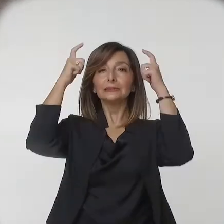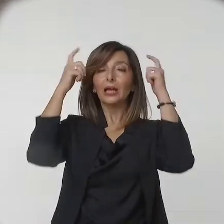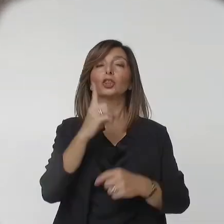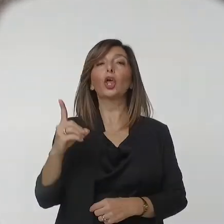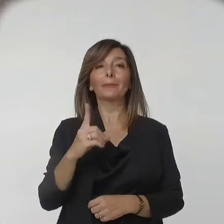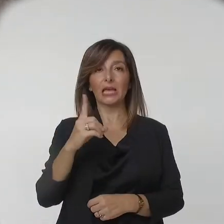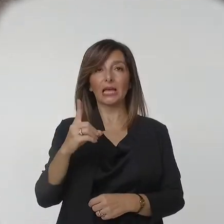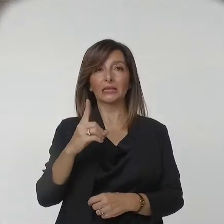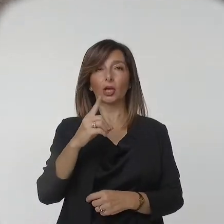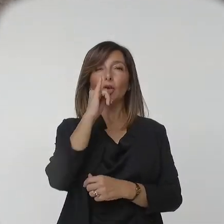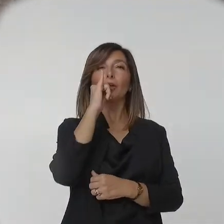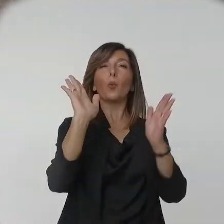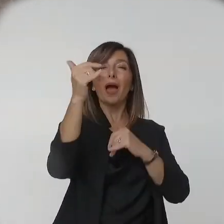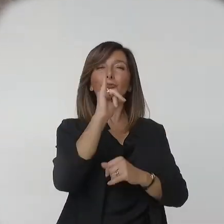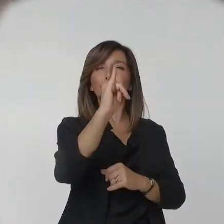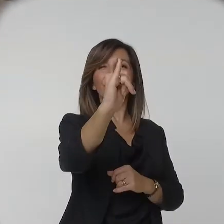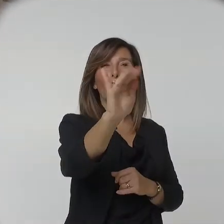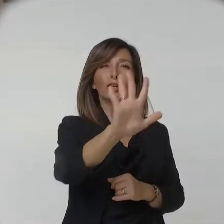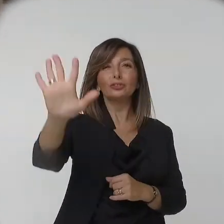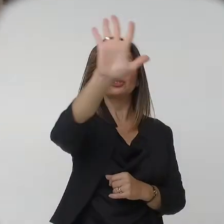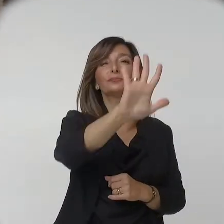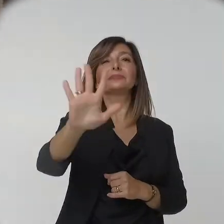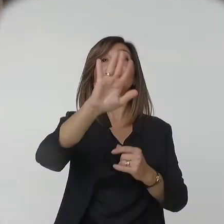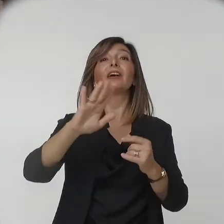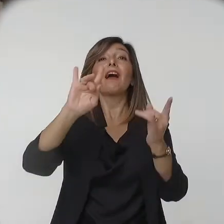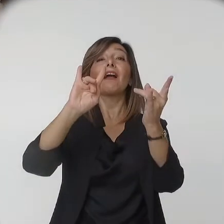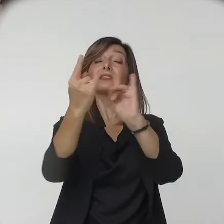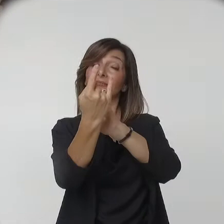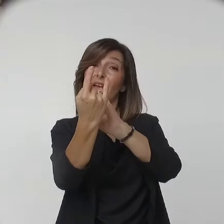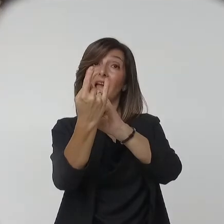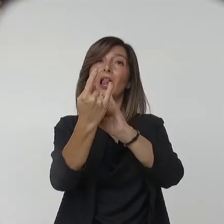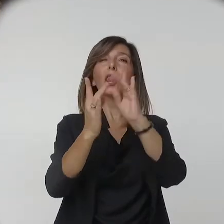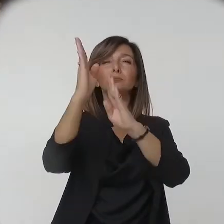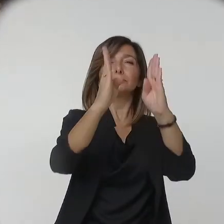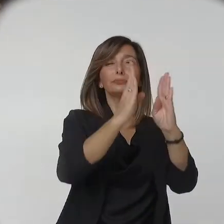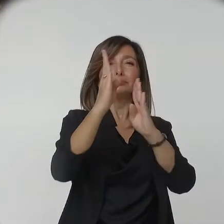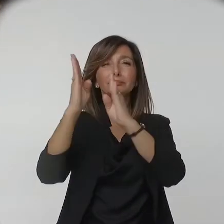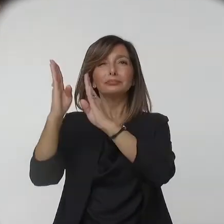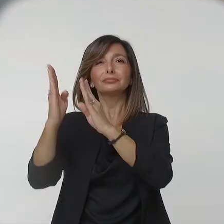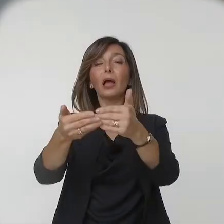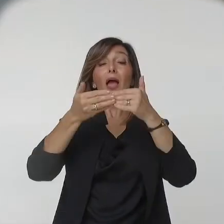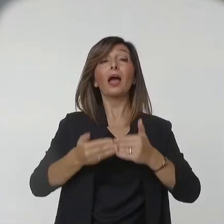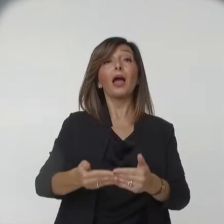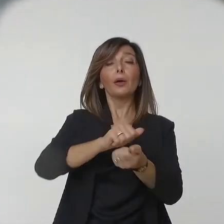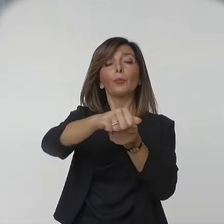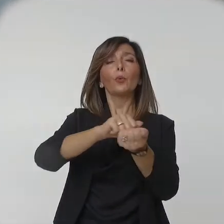con il castello turrito preceduto in primo piano da un magnifico mulino fortificato.